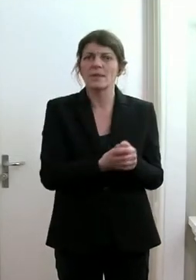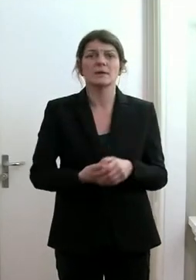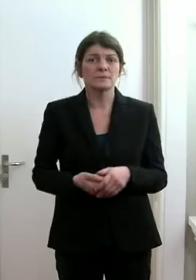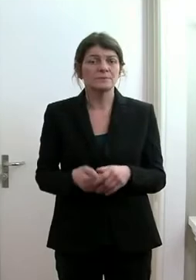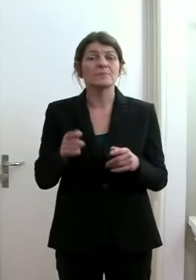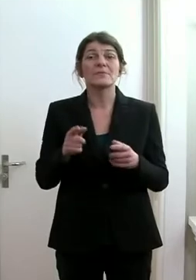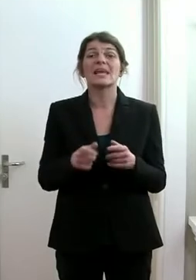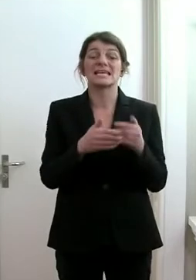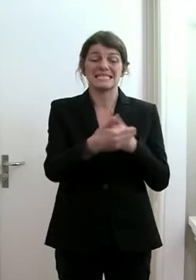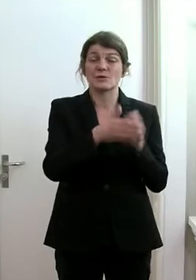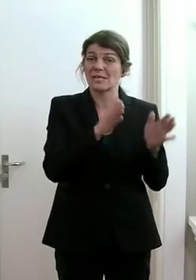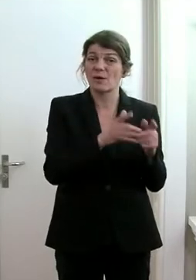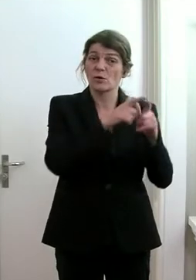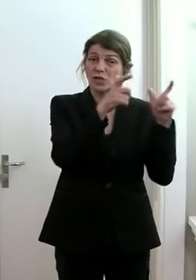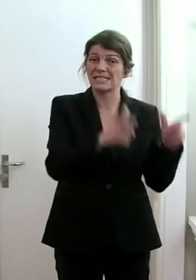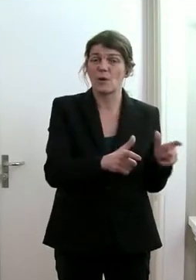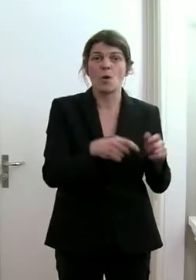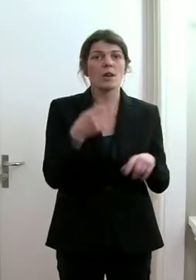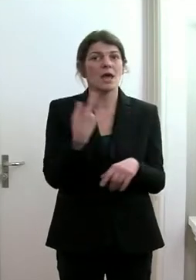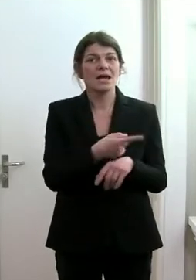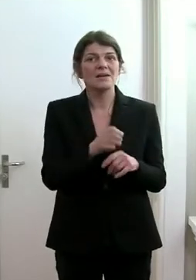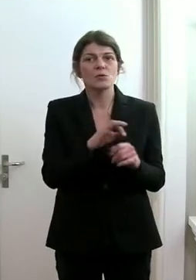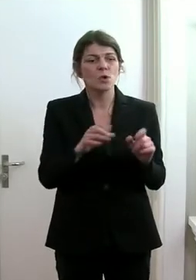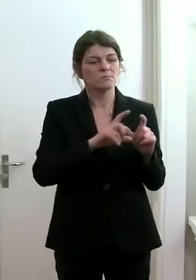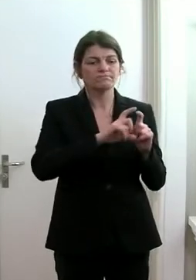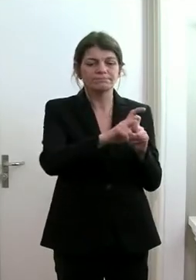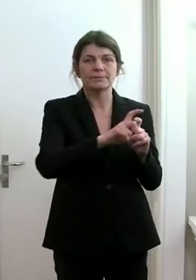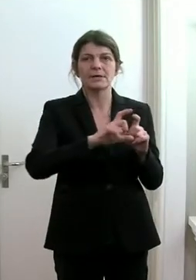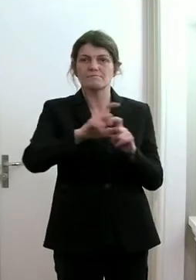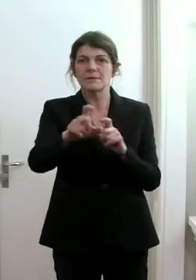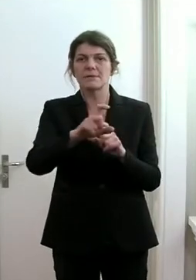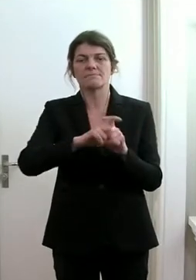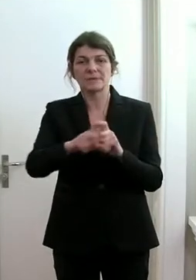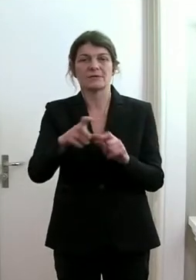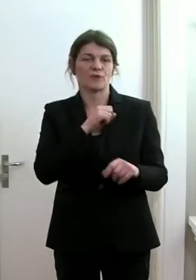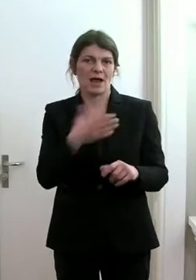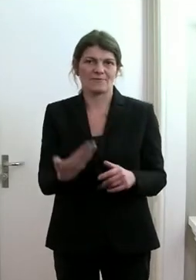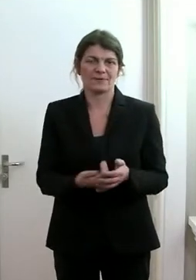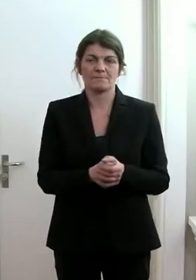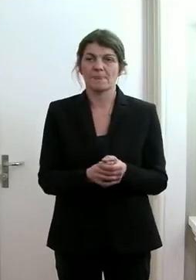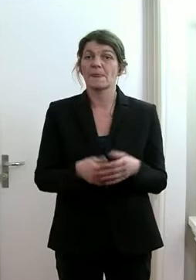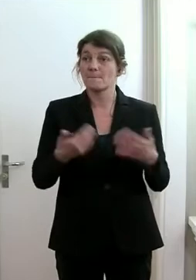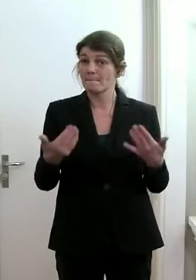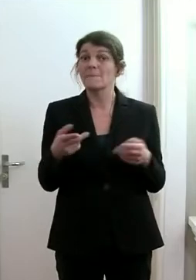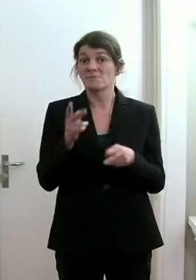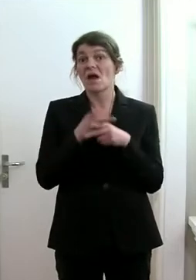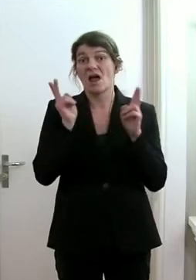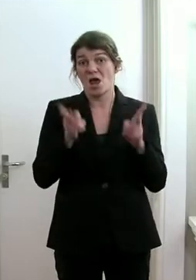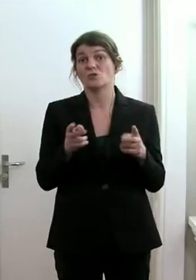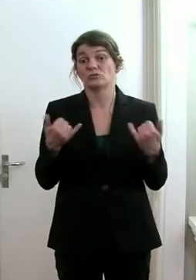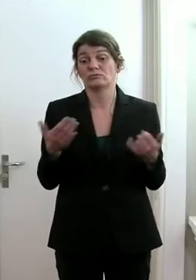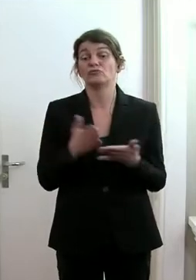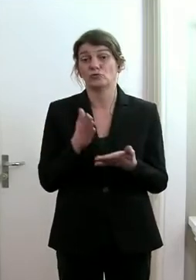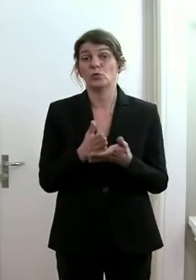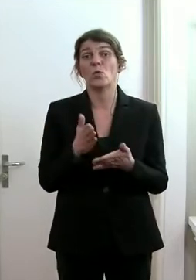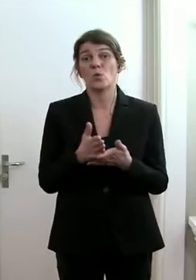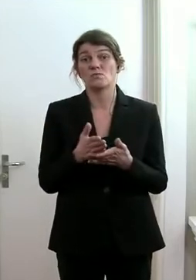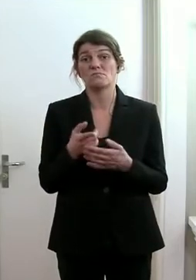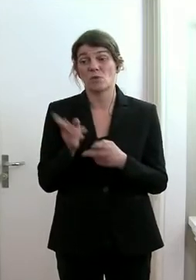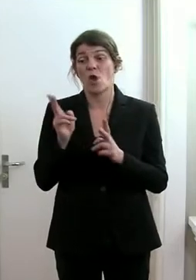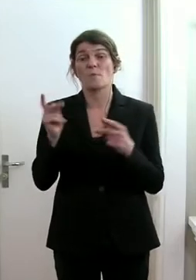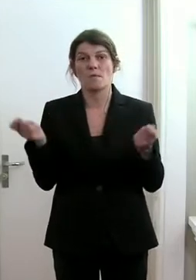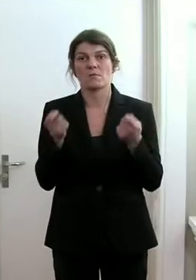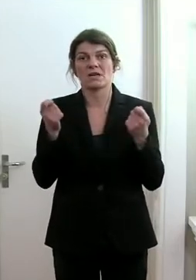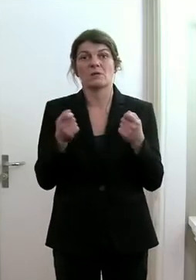Installationsstationen sind immer nur so blockweise zu schaffen. Das heißt, das Spital wird schon im normalen